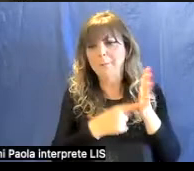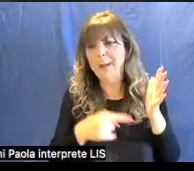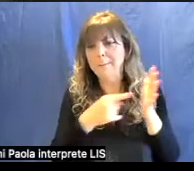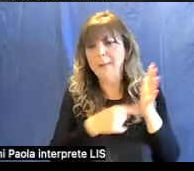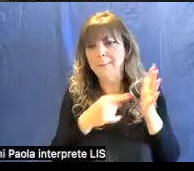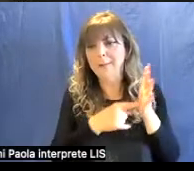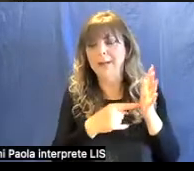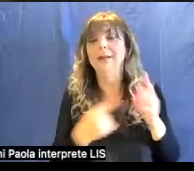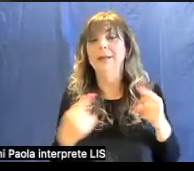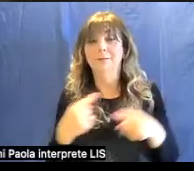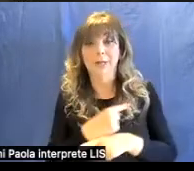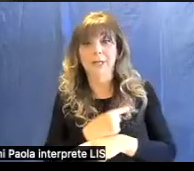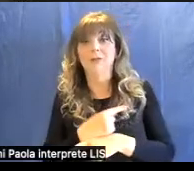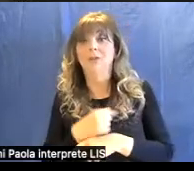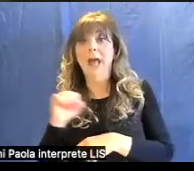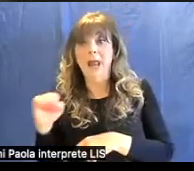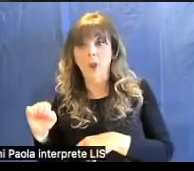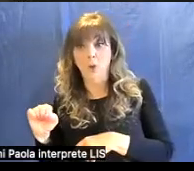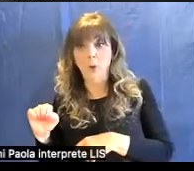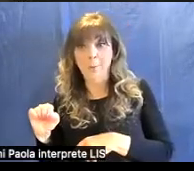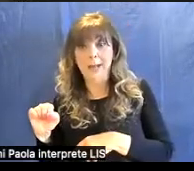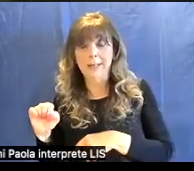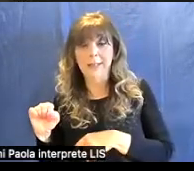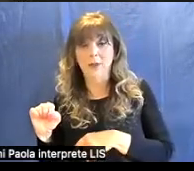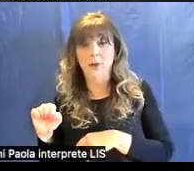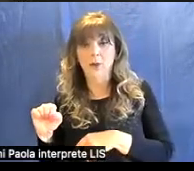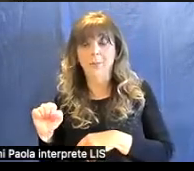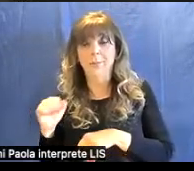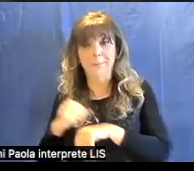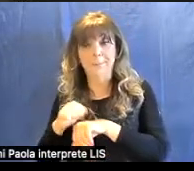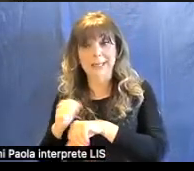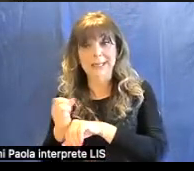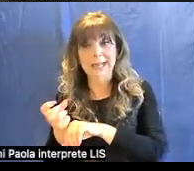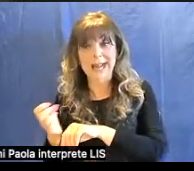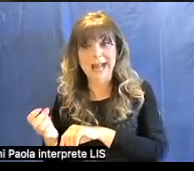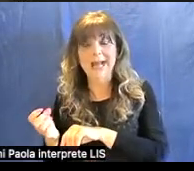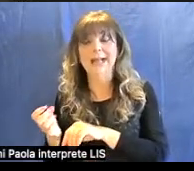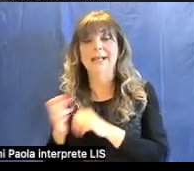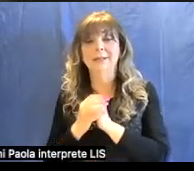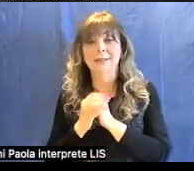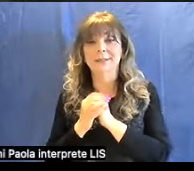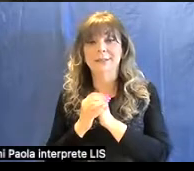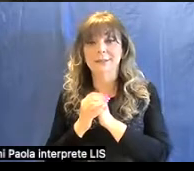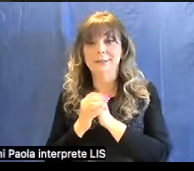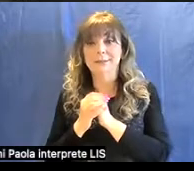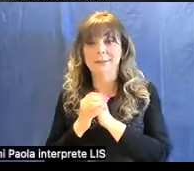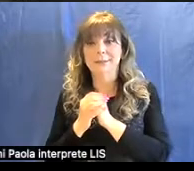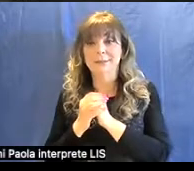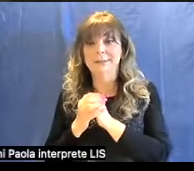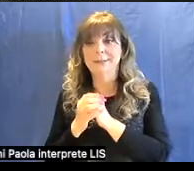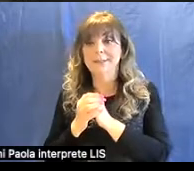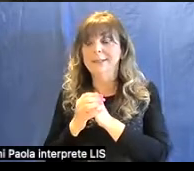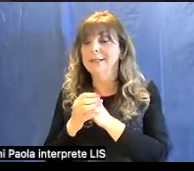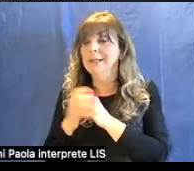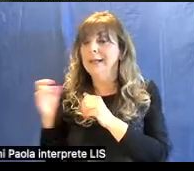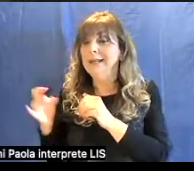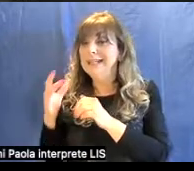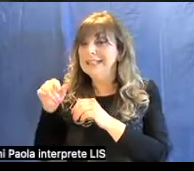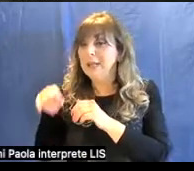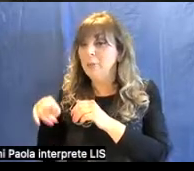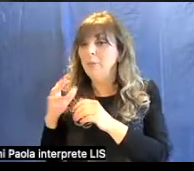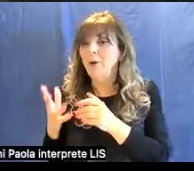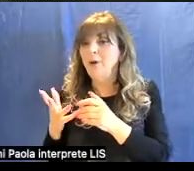Nel minerale allo-cromatico la stessa specie cristallina può assumere